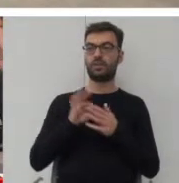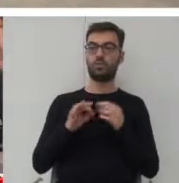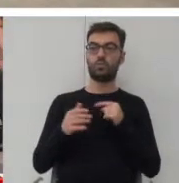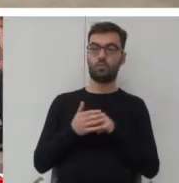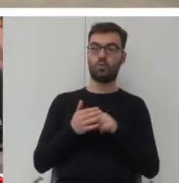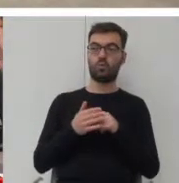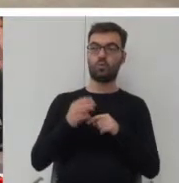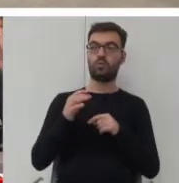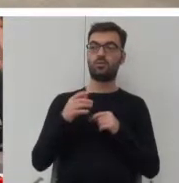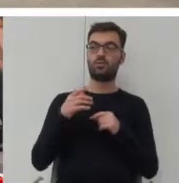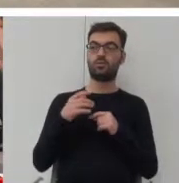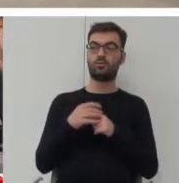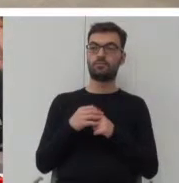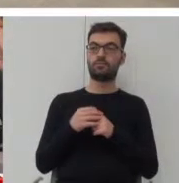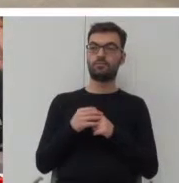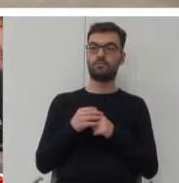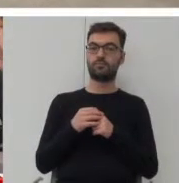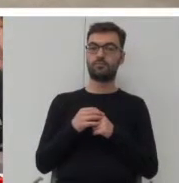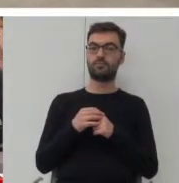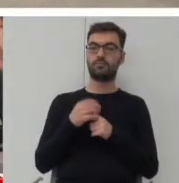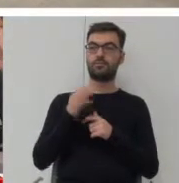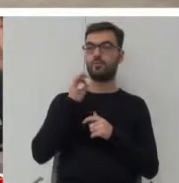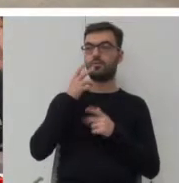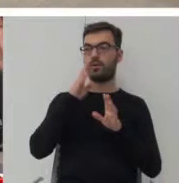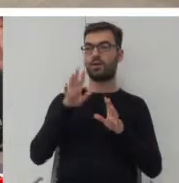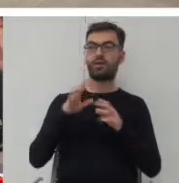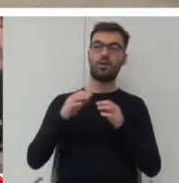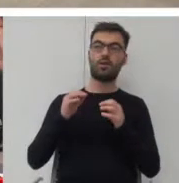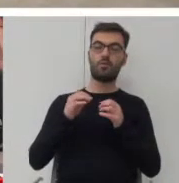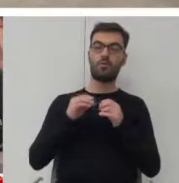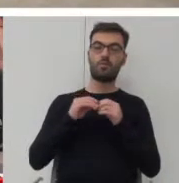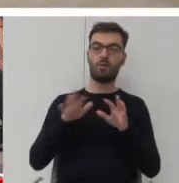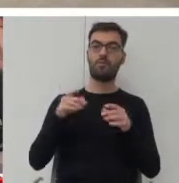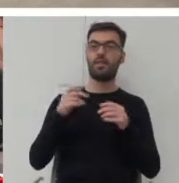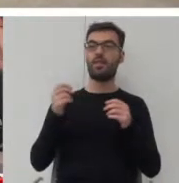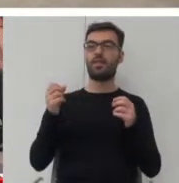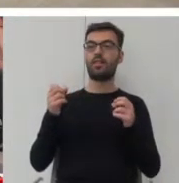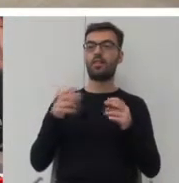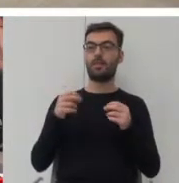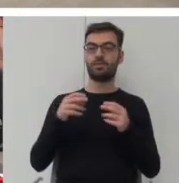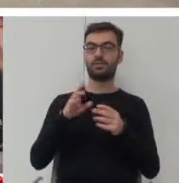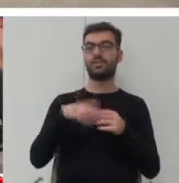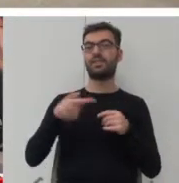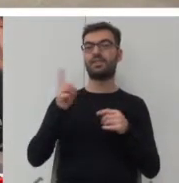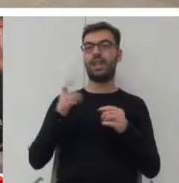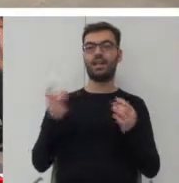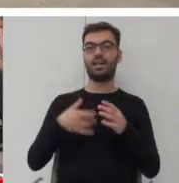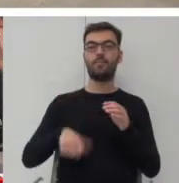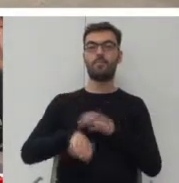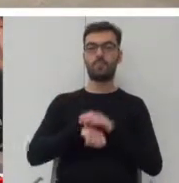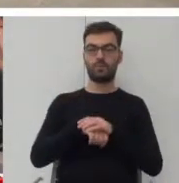dobrym slajdem byłyby powszechne napisy dotyczące zakazu gry w piłkę, które są taką